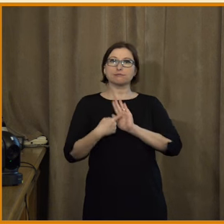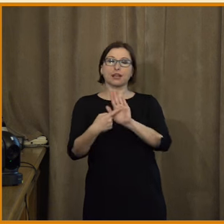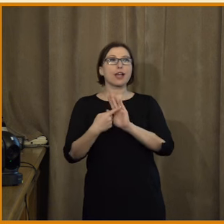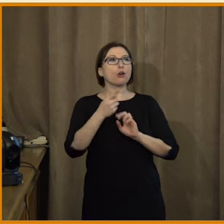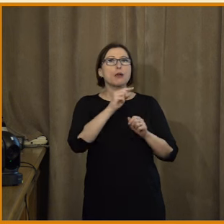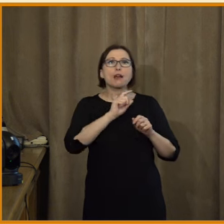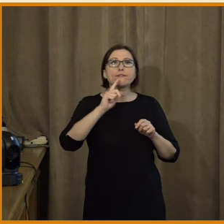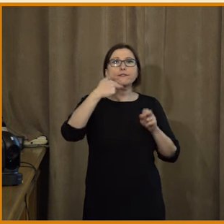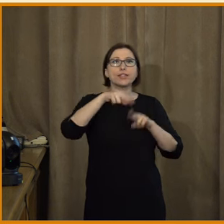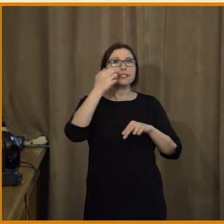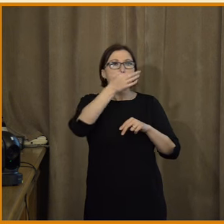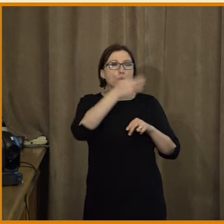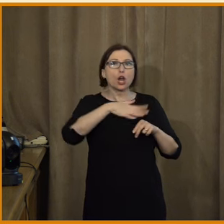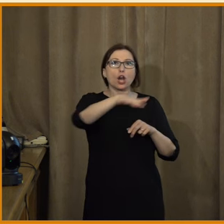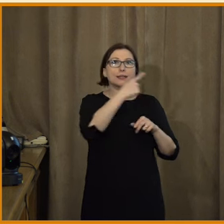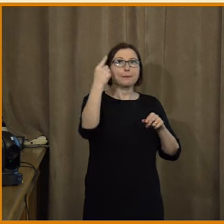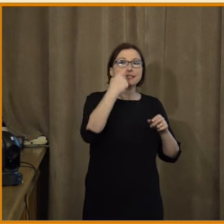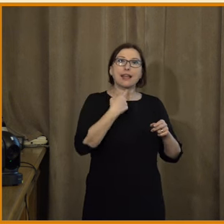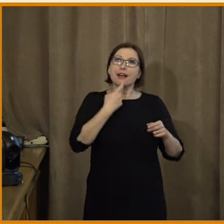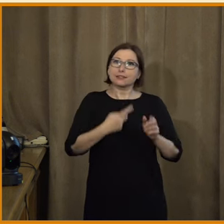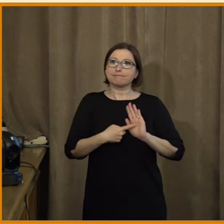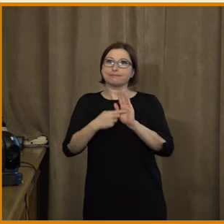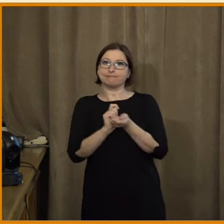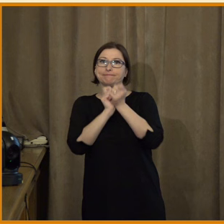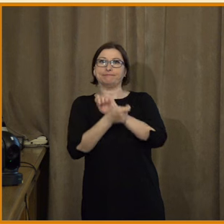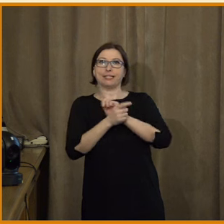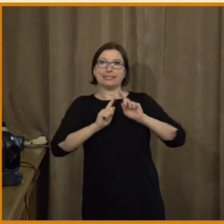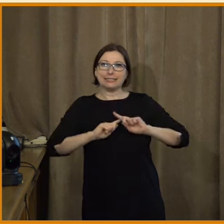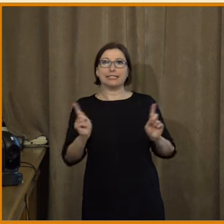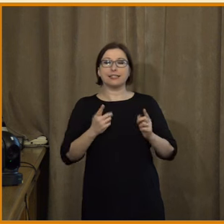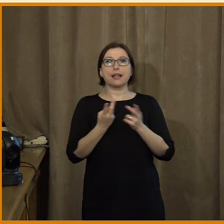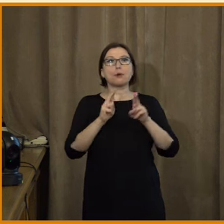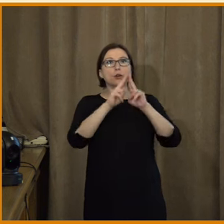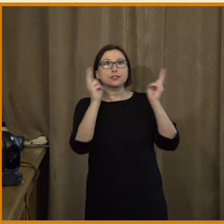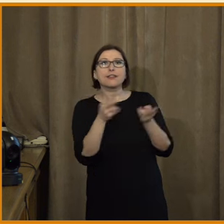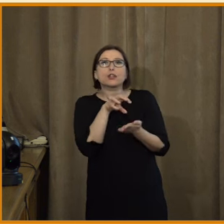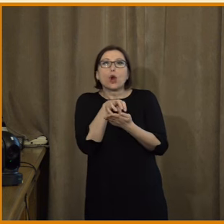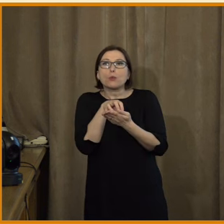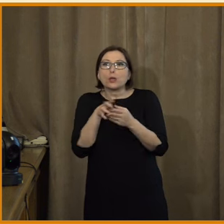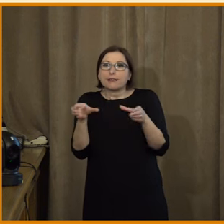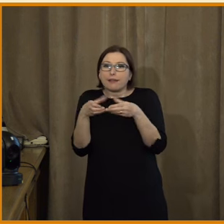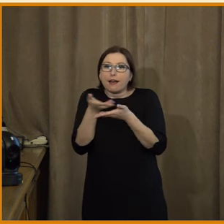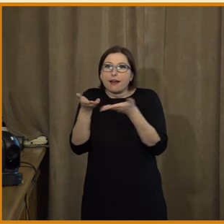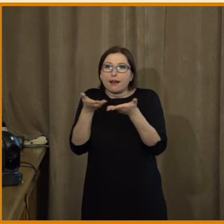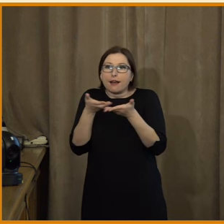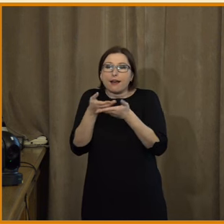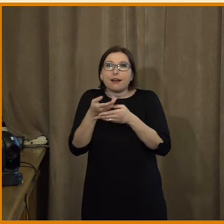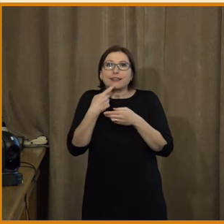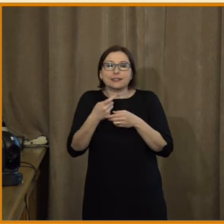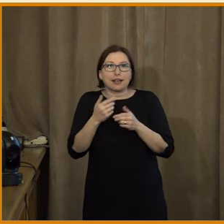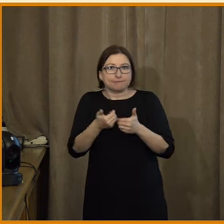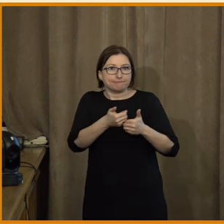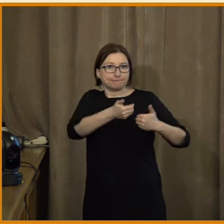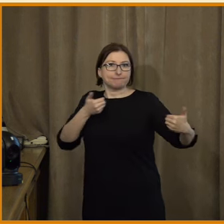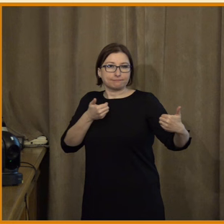vůči mainstreamu, o kterém jsem mluvila, nebo přihlášení se k nějakému světonázoru a komunitě. A tady se dostávám k tomu, že samozřejmě třeba